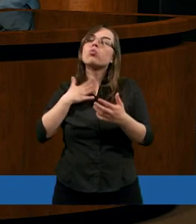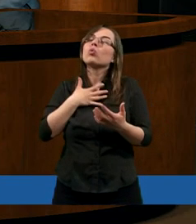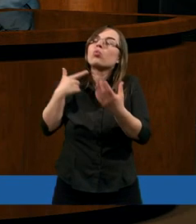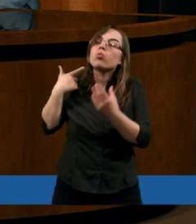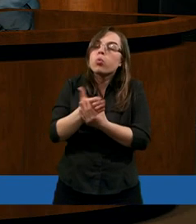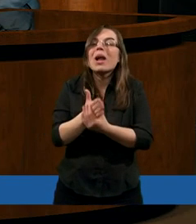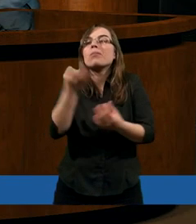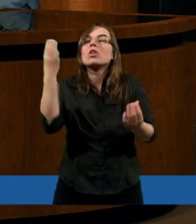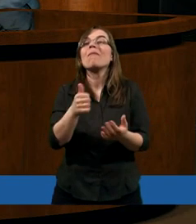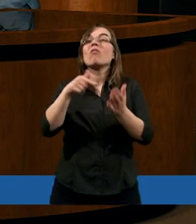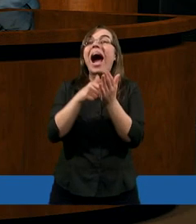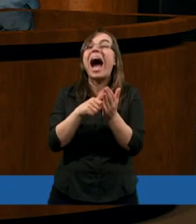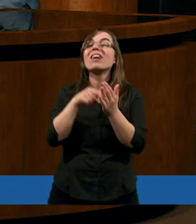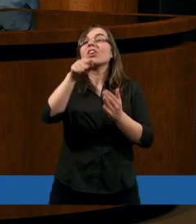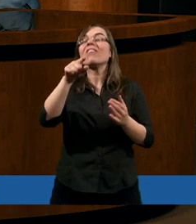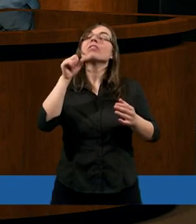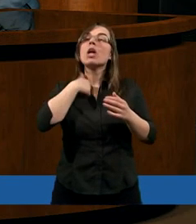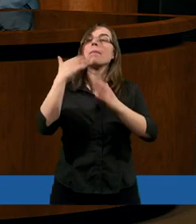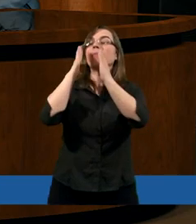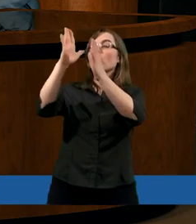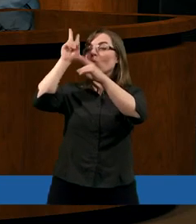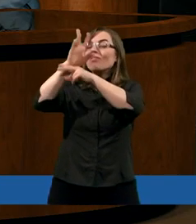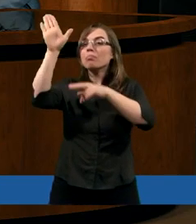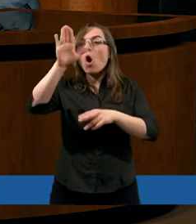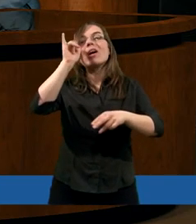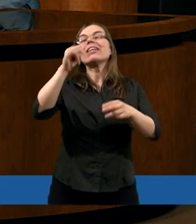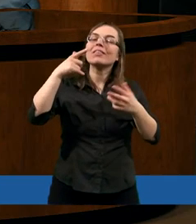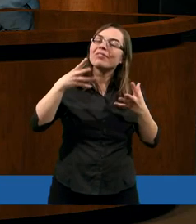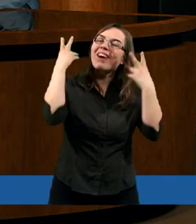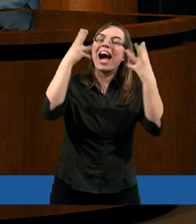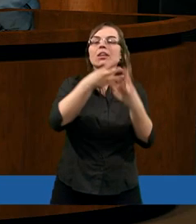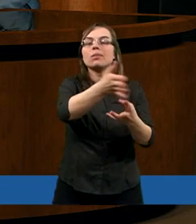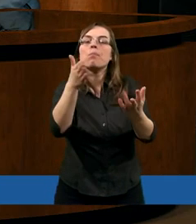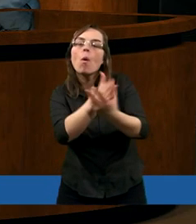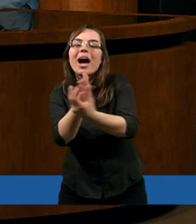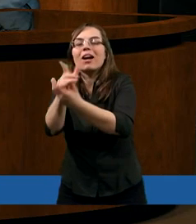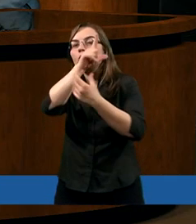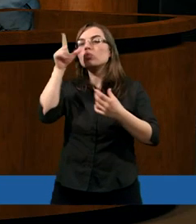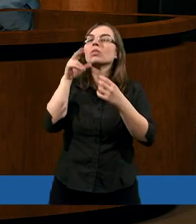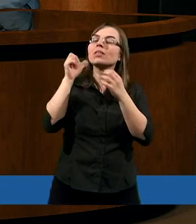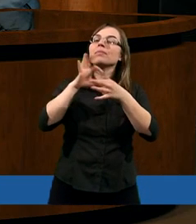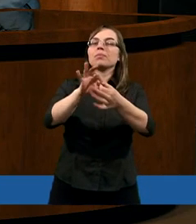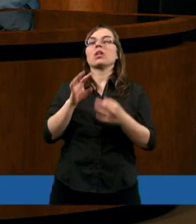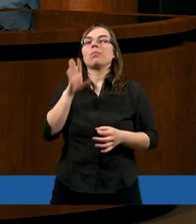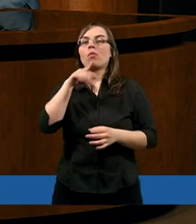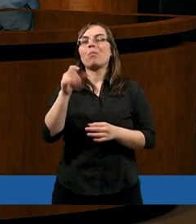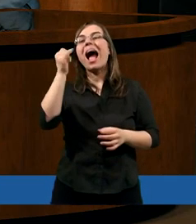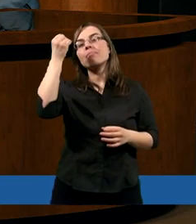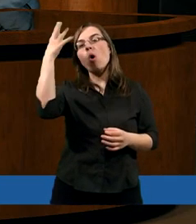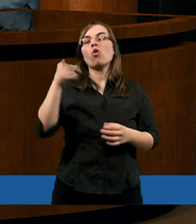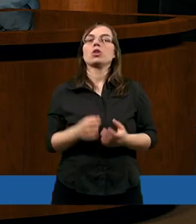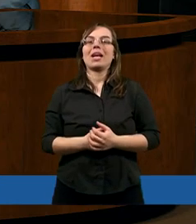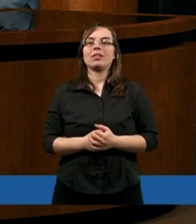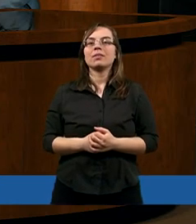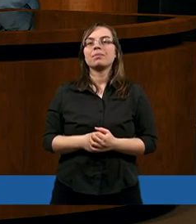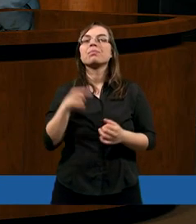wypełnił się właśnie też w Panu Jezusie. Ale mamy tutaj te relacje także w dwie